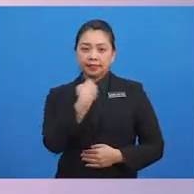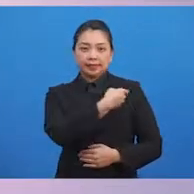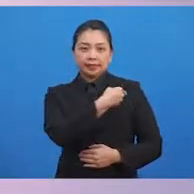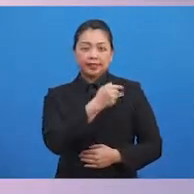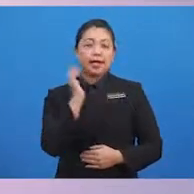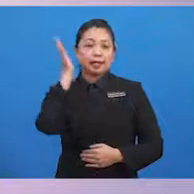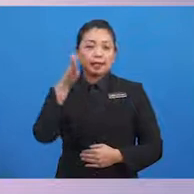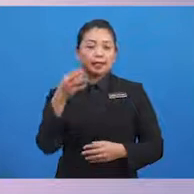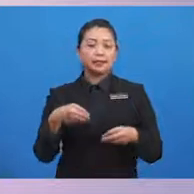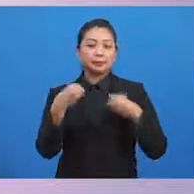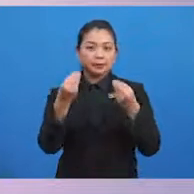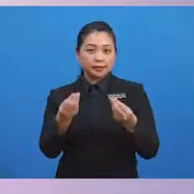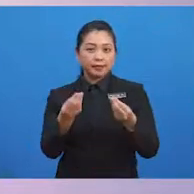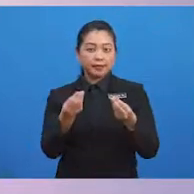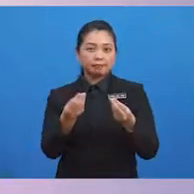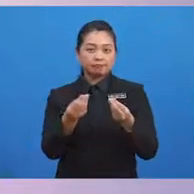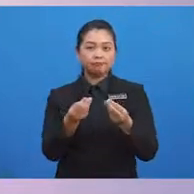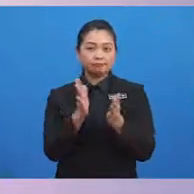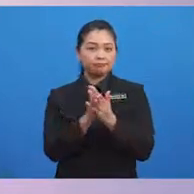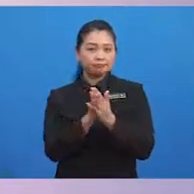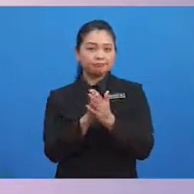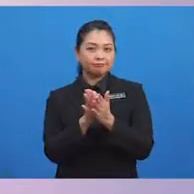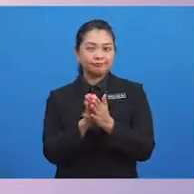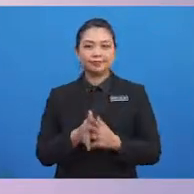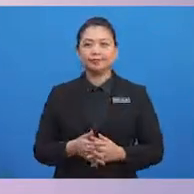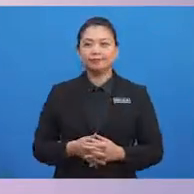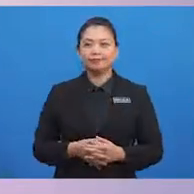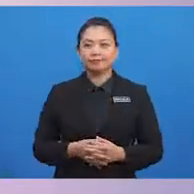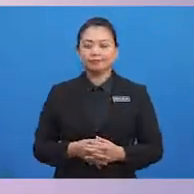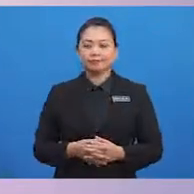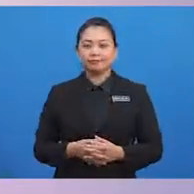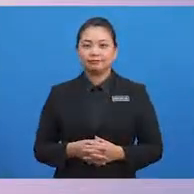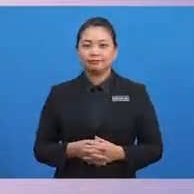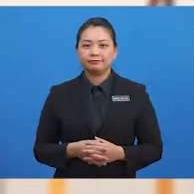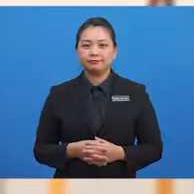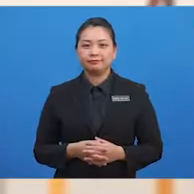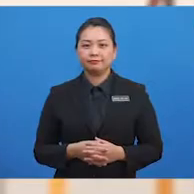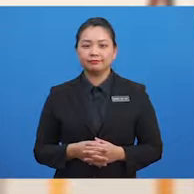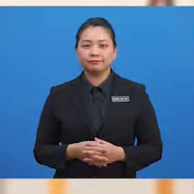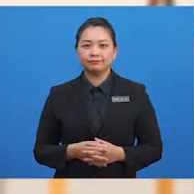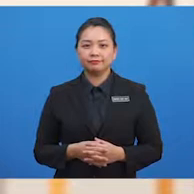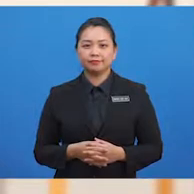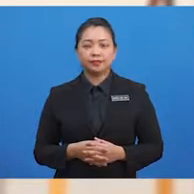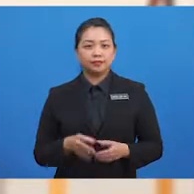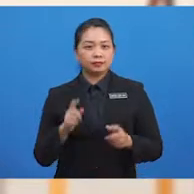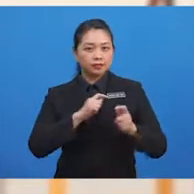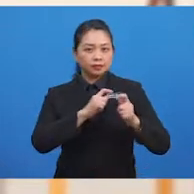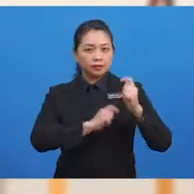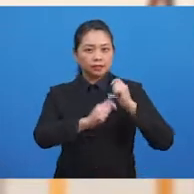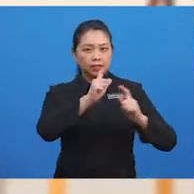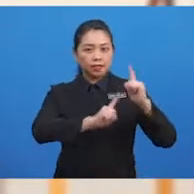pujian. Tutur kata dan tingkat laku seseorang boleh mencerminkan